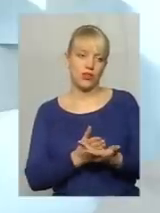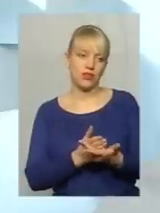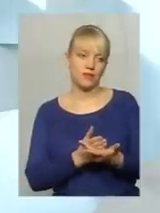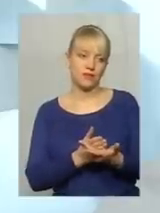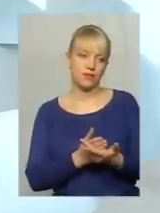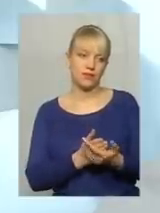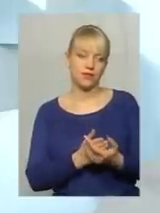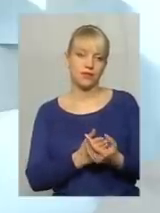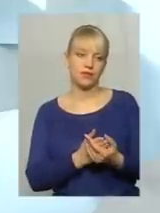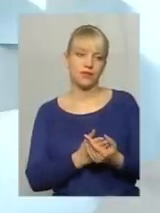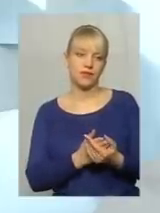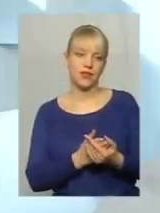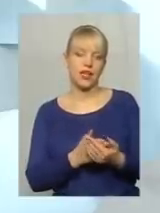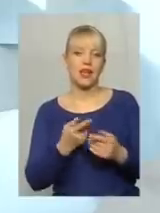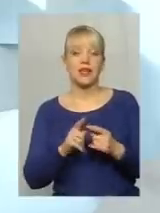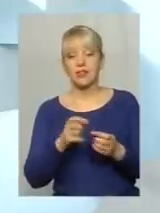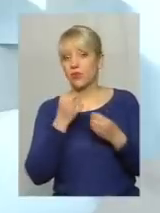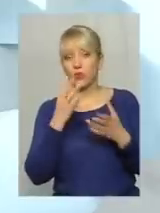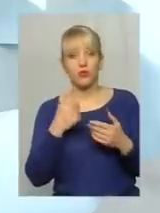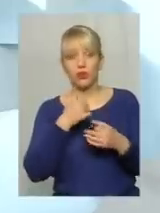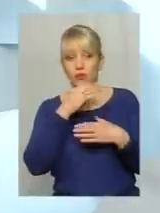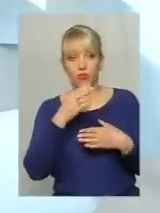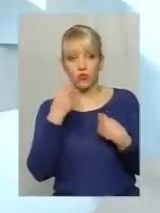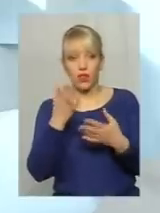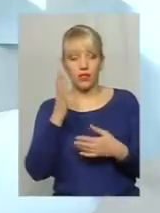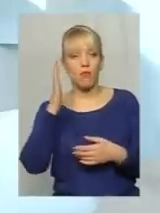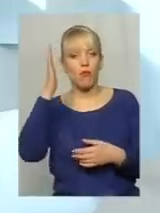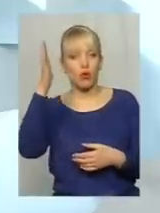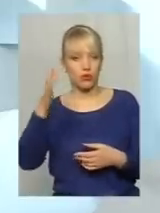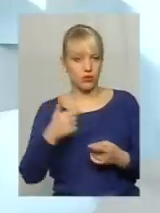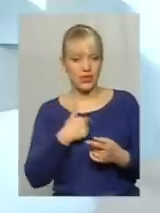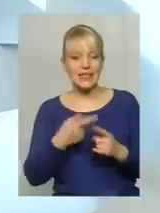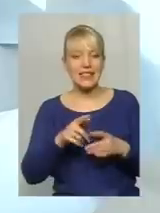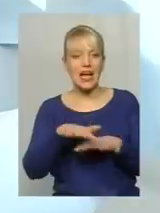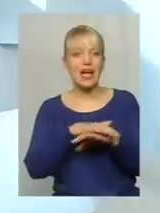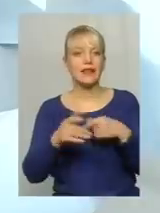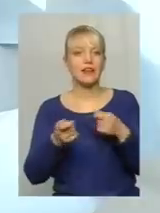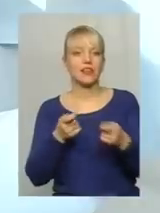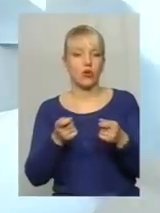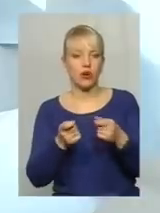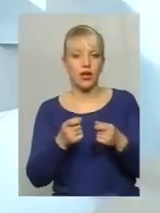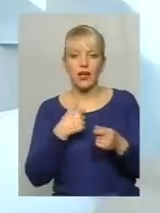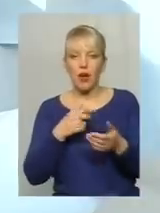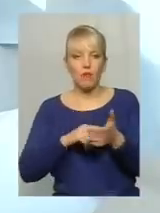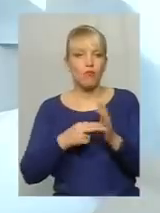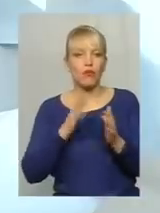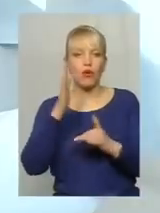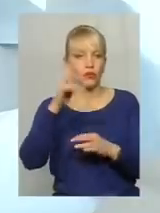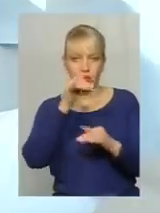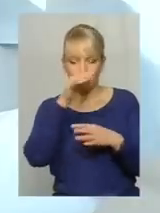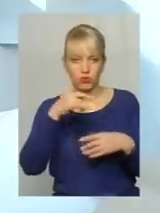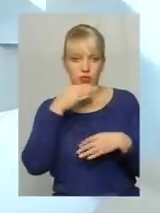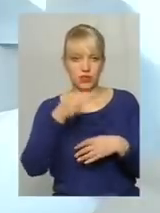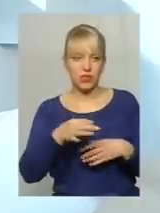Це добре, що я не можу дати прогнозу. Це називається ринок. Прогнозу я не дам. Я знаю точно, що